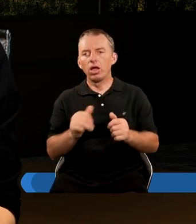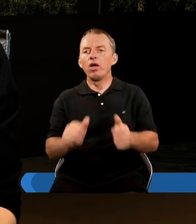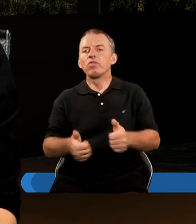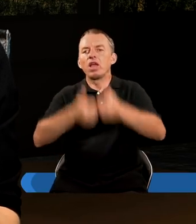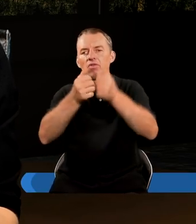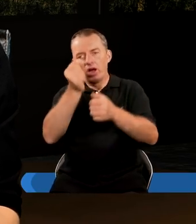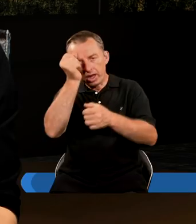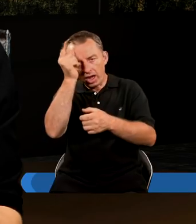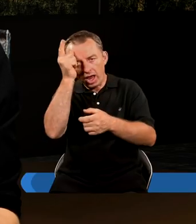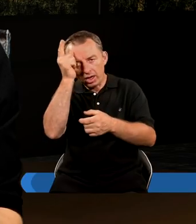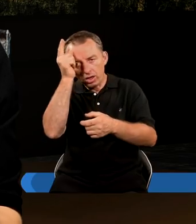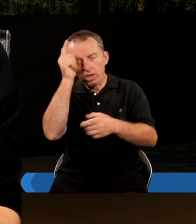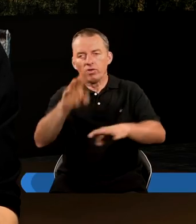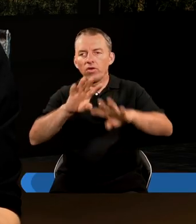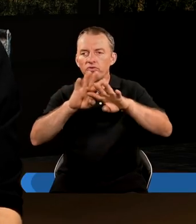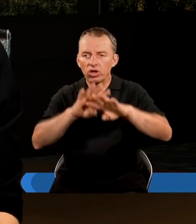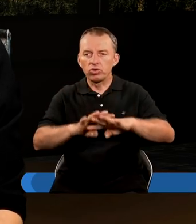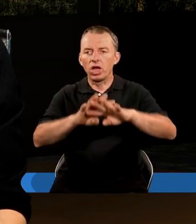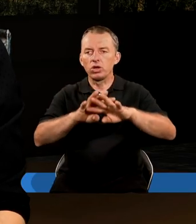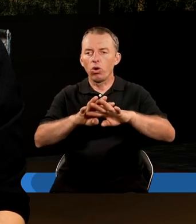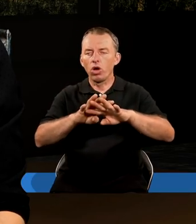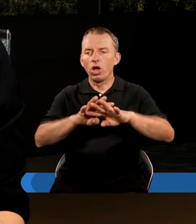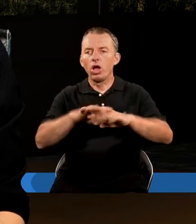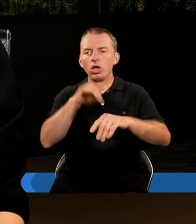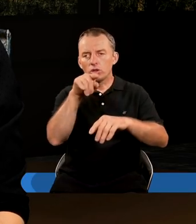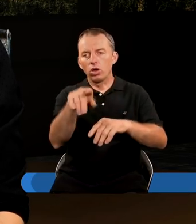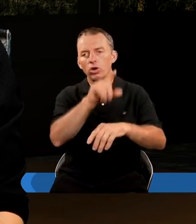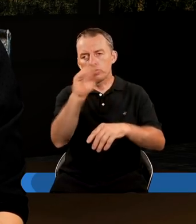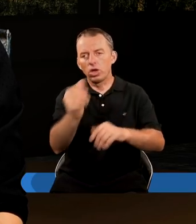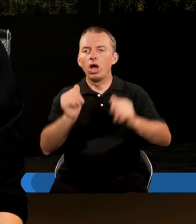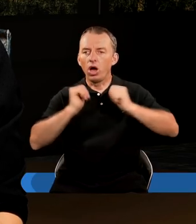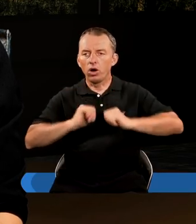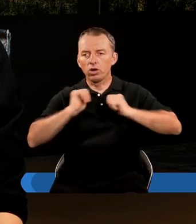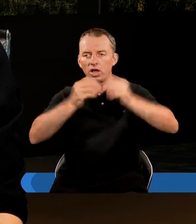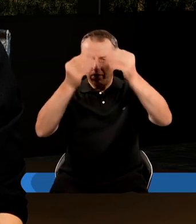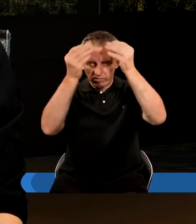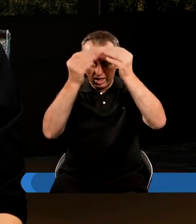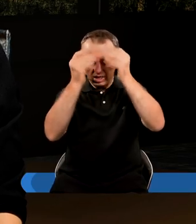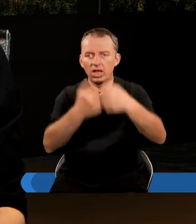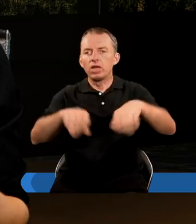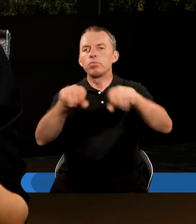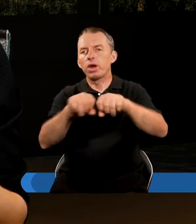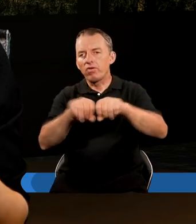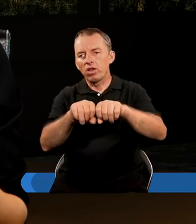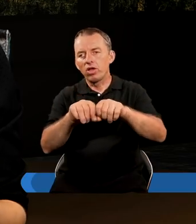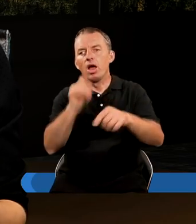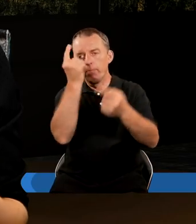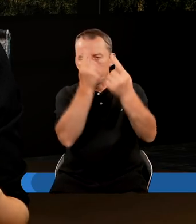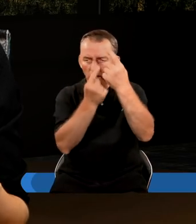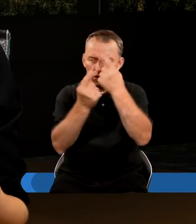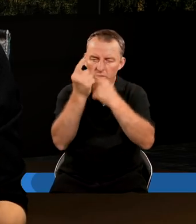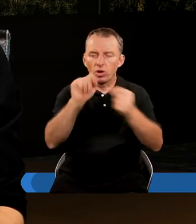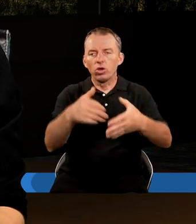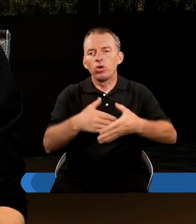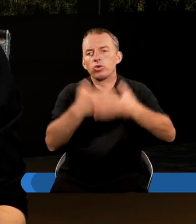wstawał każdego ranka jednak w tym więzieniu, tak. I to to, że oczekuje mnie wieniec sprawiedliwości, czyli on myślał